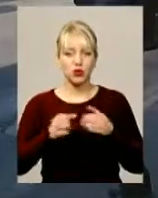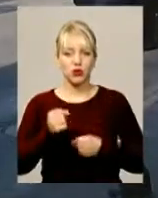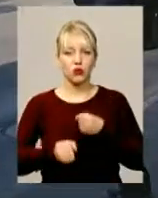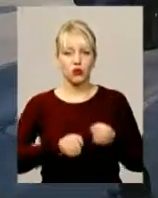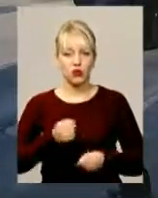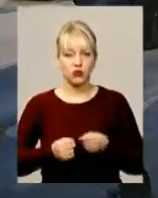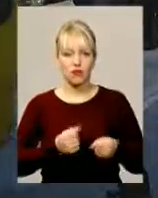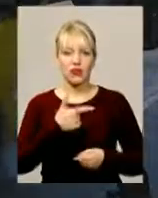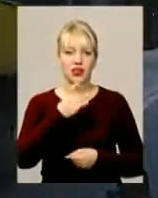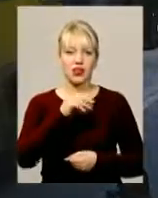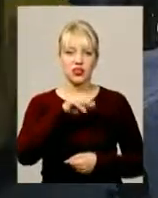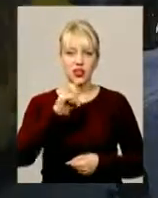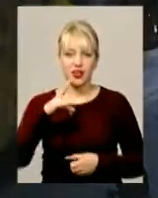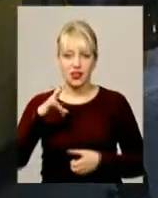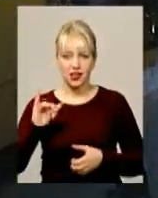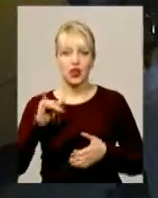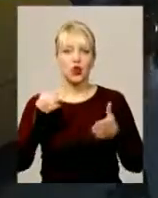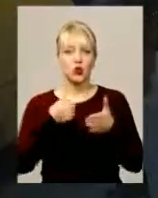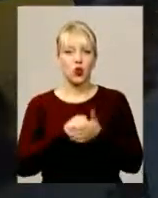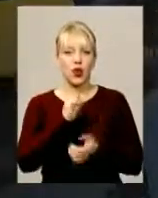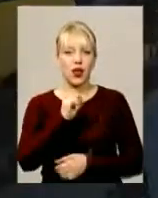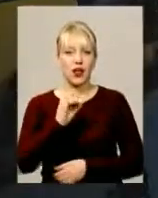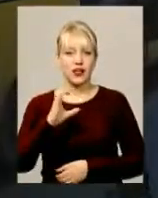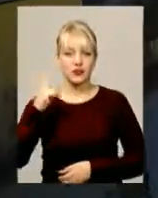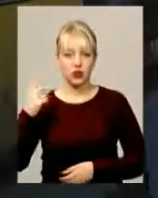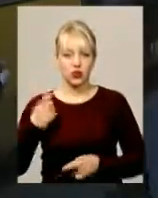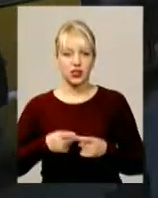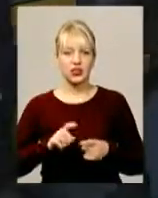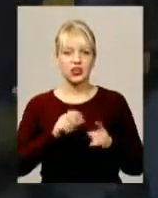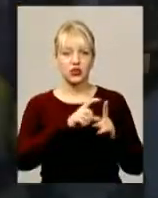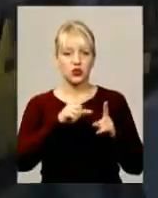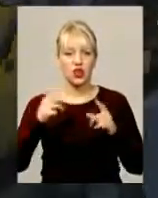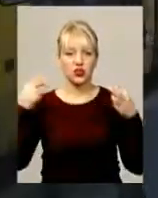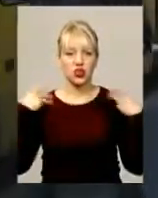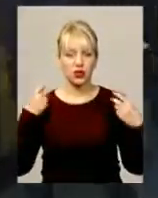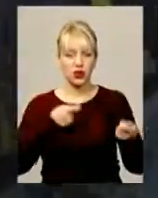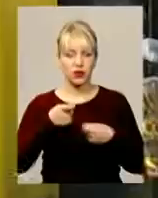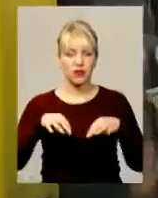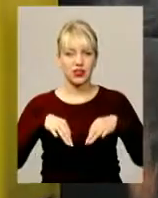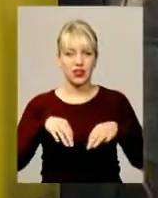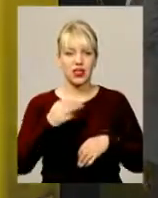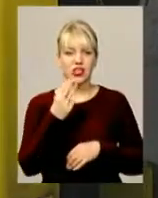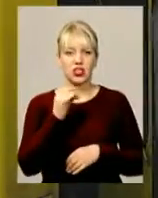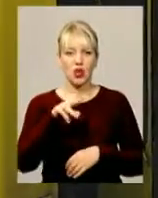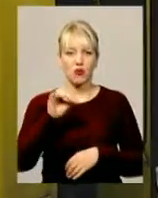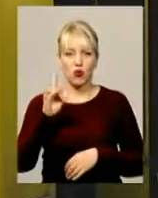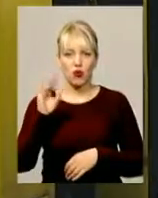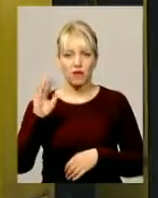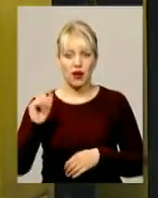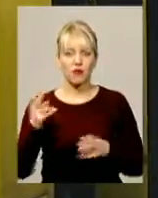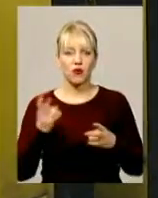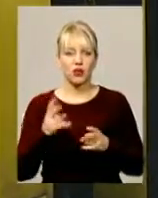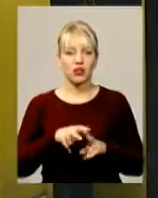номер один. За словами виконуючого обов'язки начальника управління транспорту Хмельницької міської ради Сергія Шепурева, він має